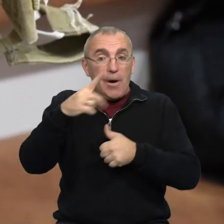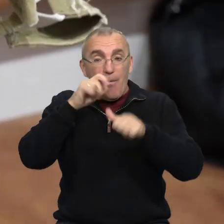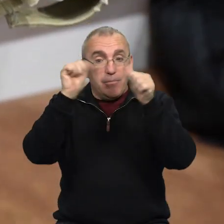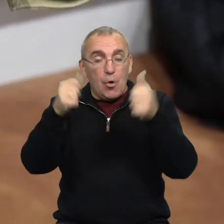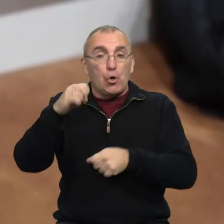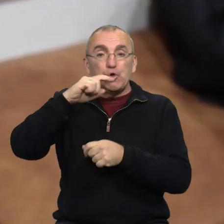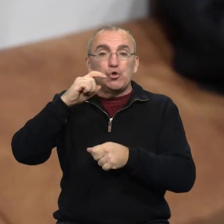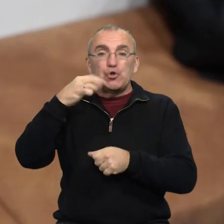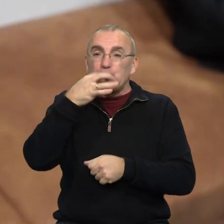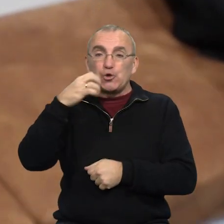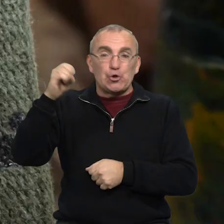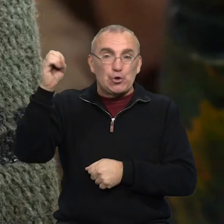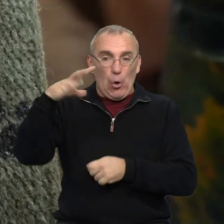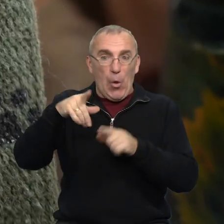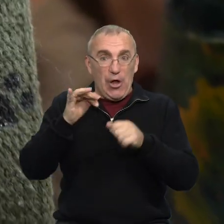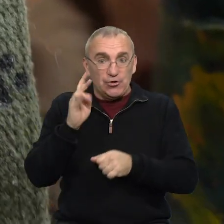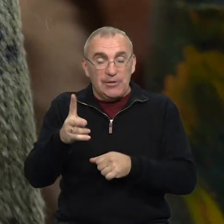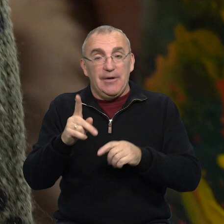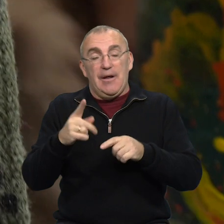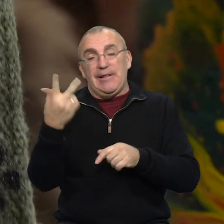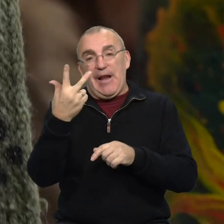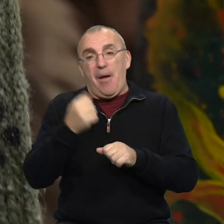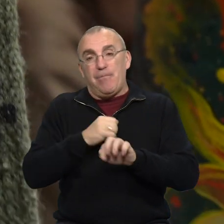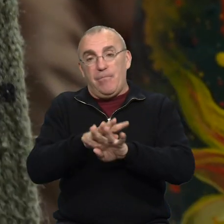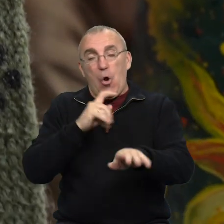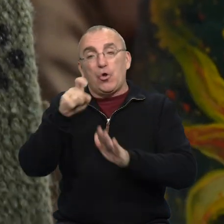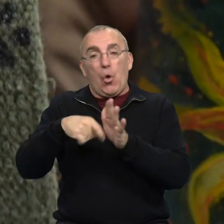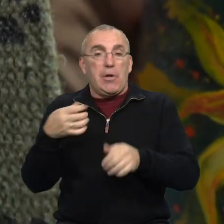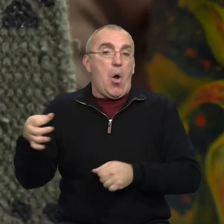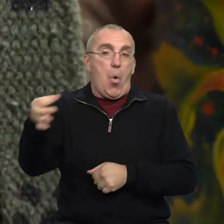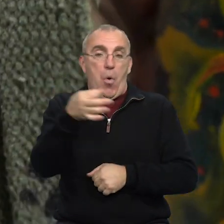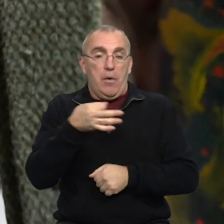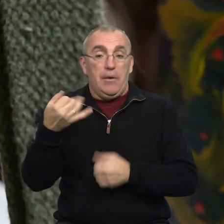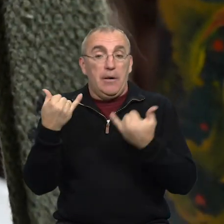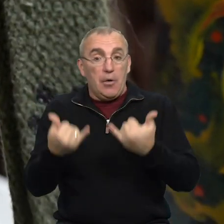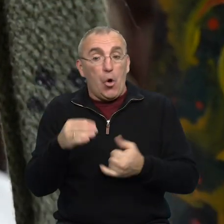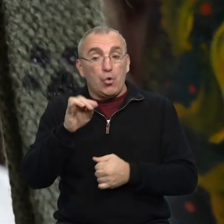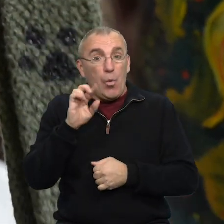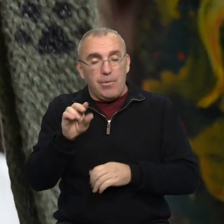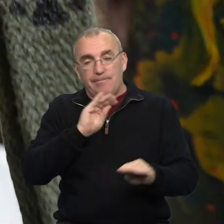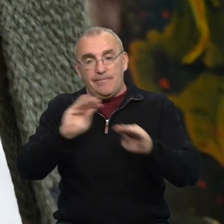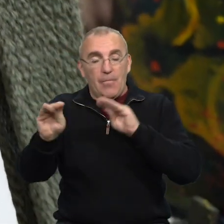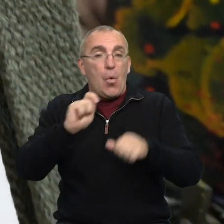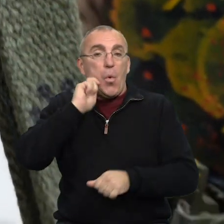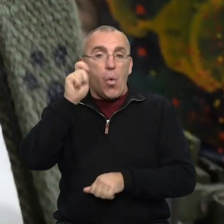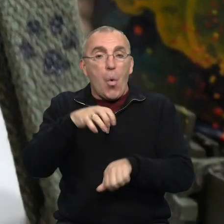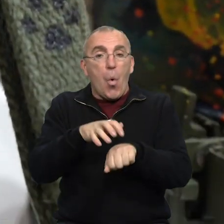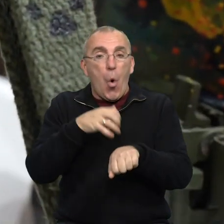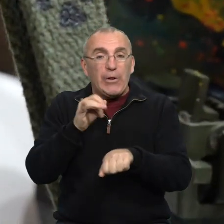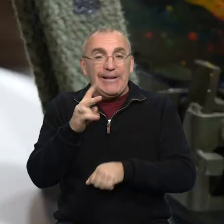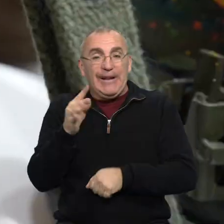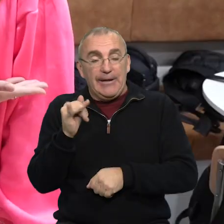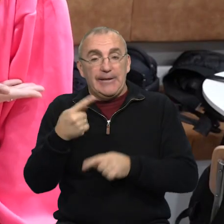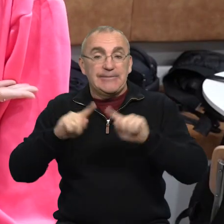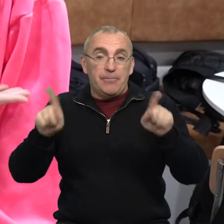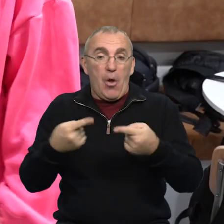На ньому зобразили соняшники. Цей тубус передали бійці третього полку з Донецької області. Нині тубус прикрашають українські котики,